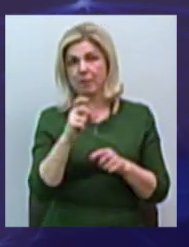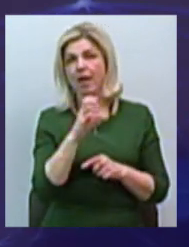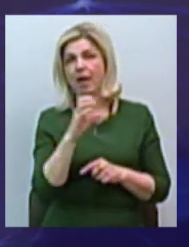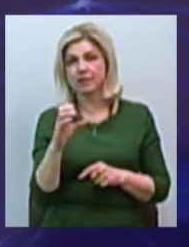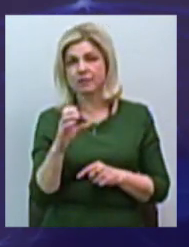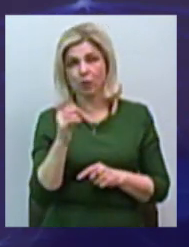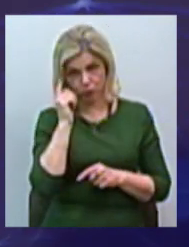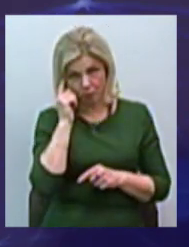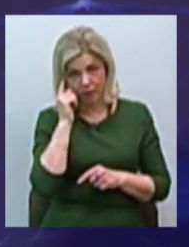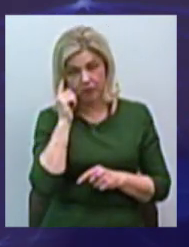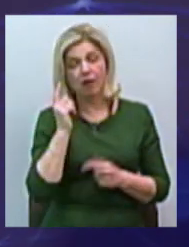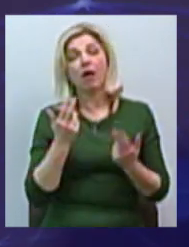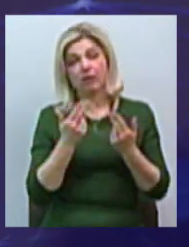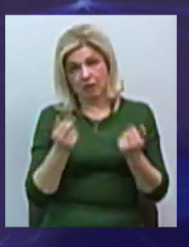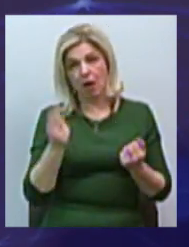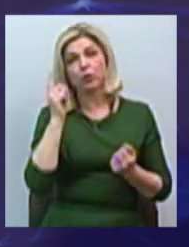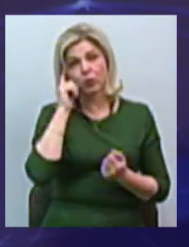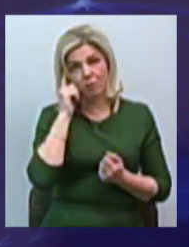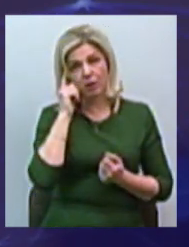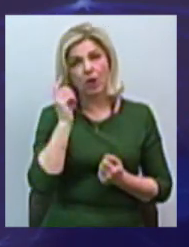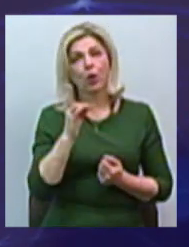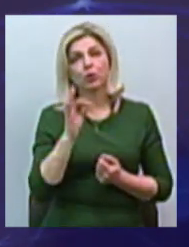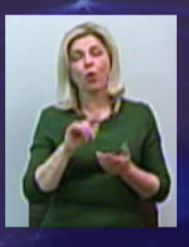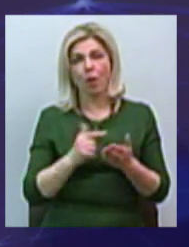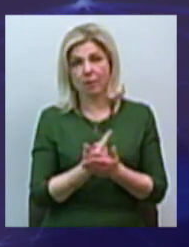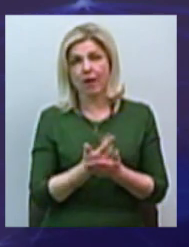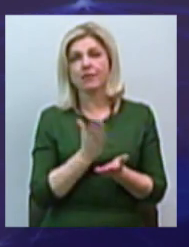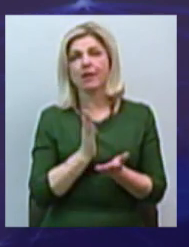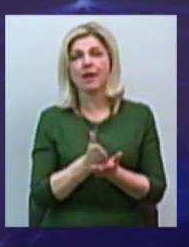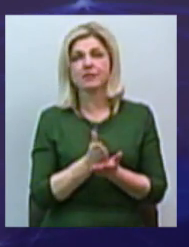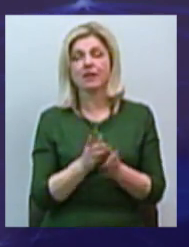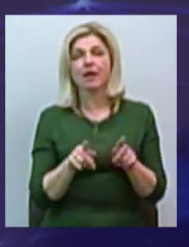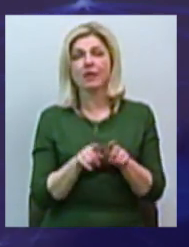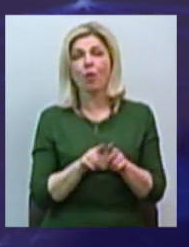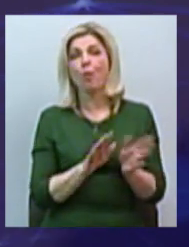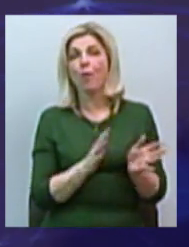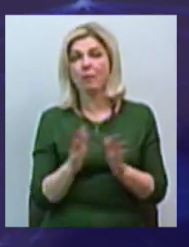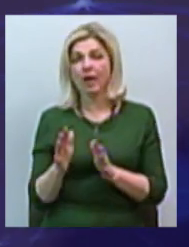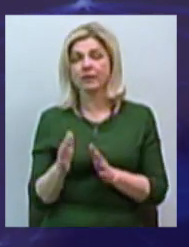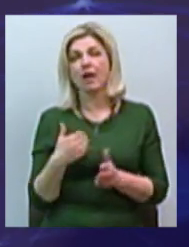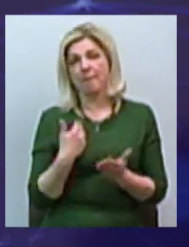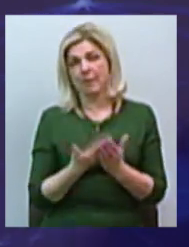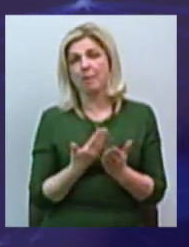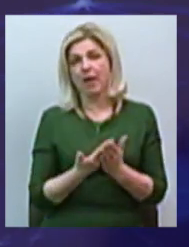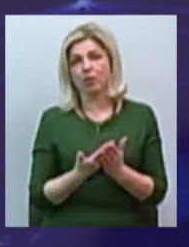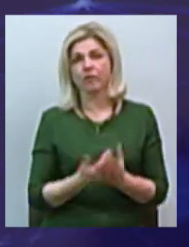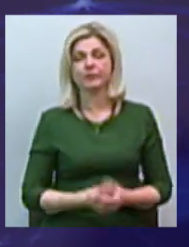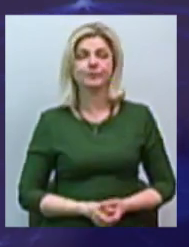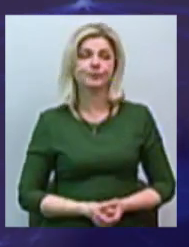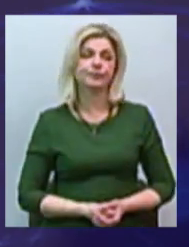Думав, звісно думав, але, є такий момент, приведу щось кілька примерів.